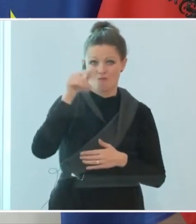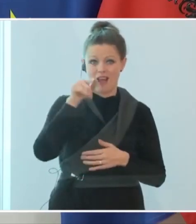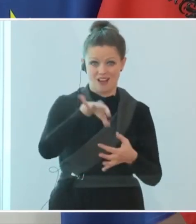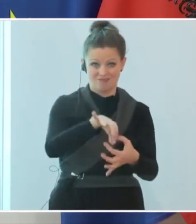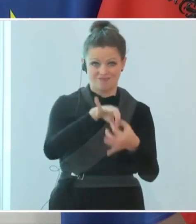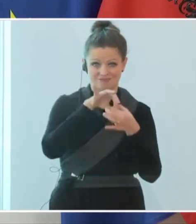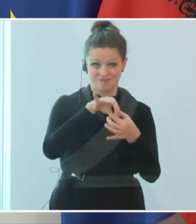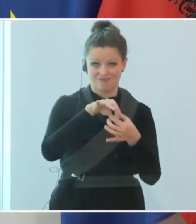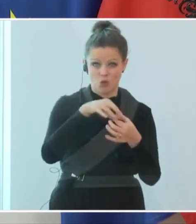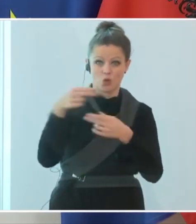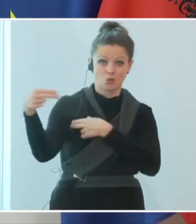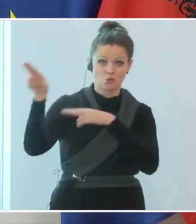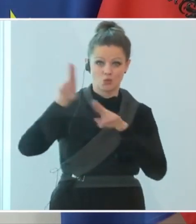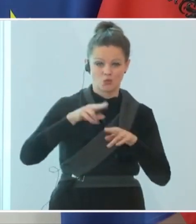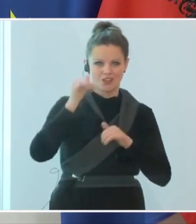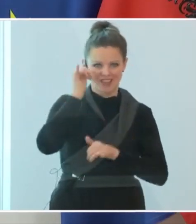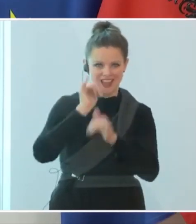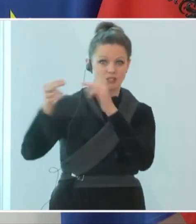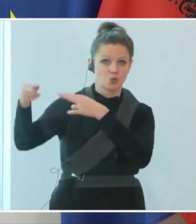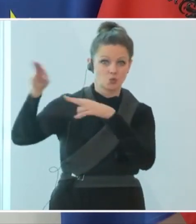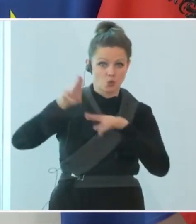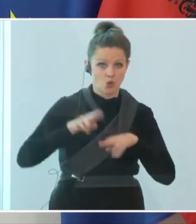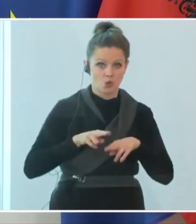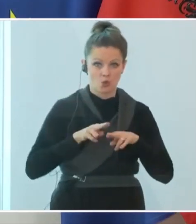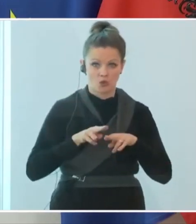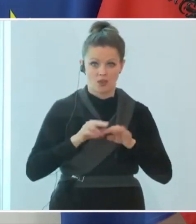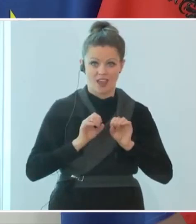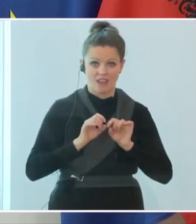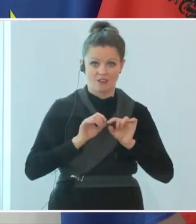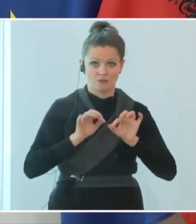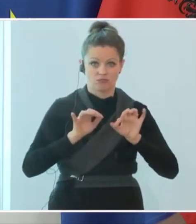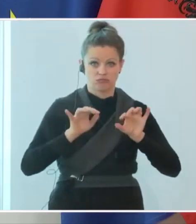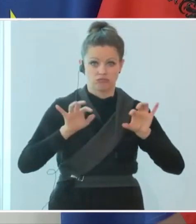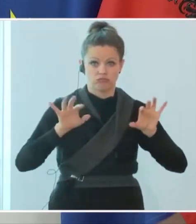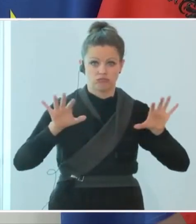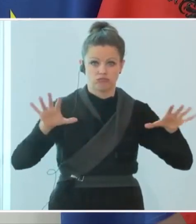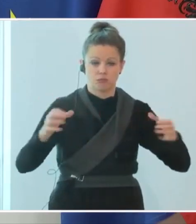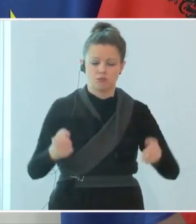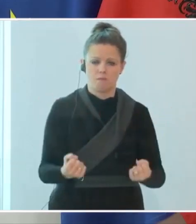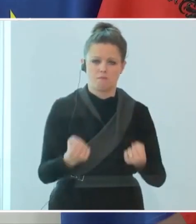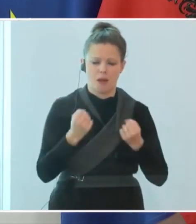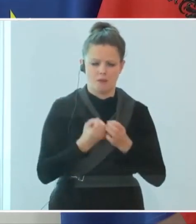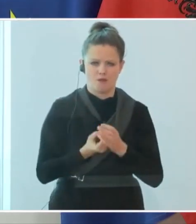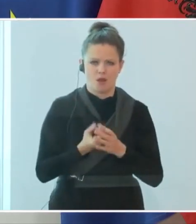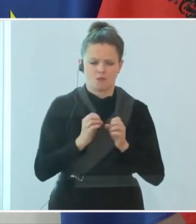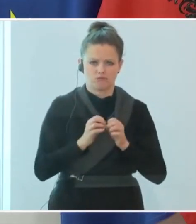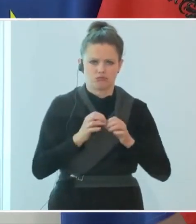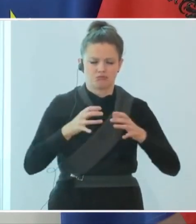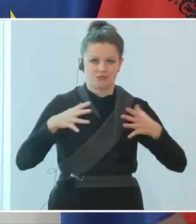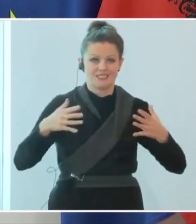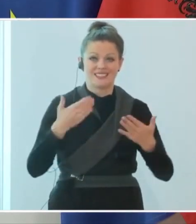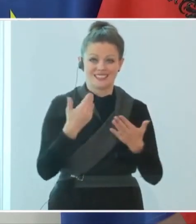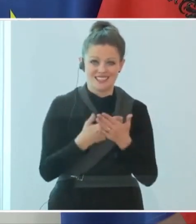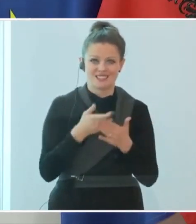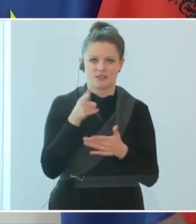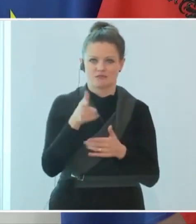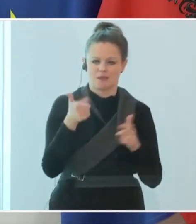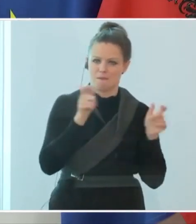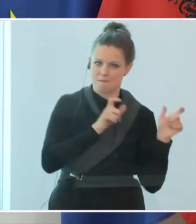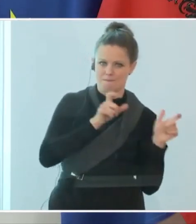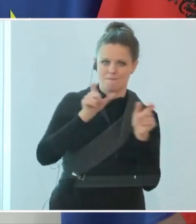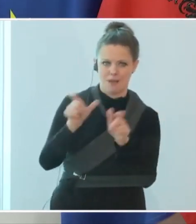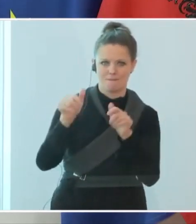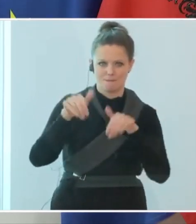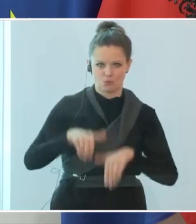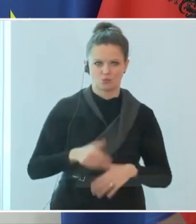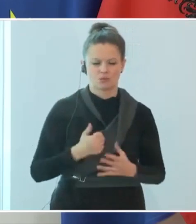zu einem stetig wachsenden Infektionsgeschehen geführt hat. Genau das gilt es jetzt zu unterbinden. Mindestens 30